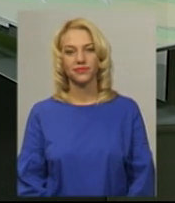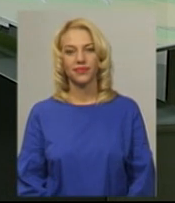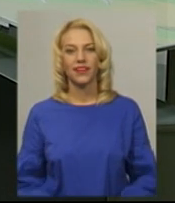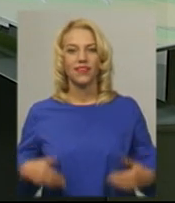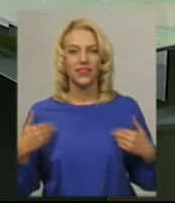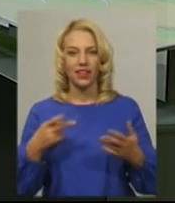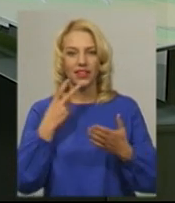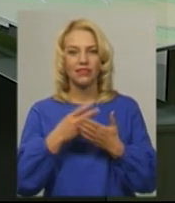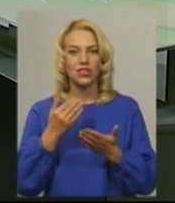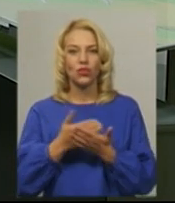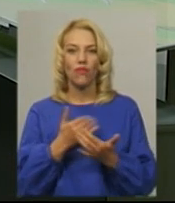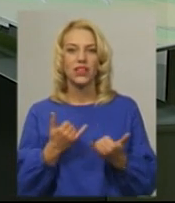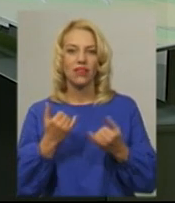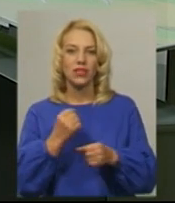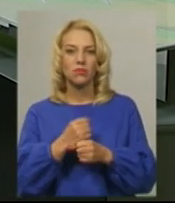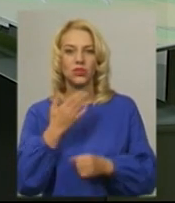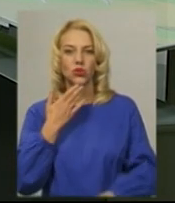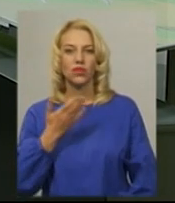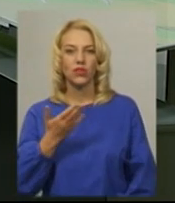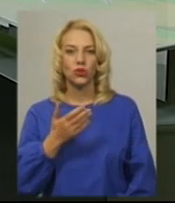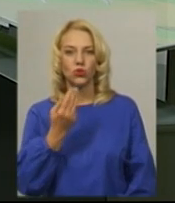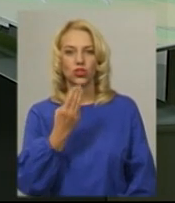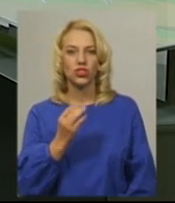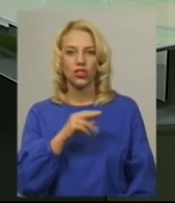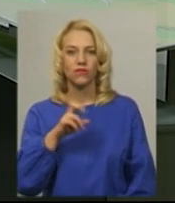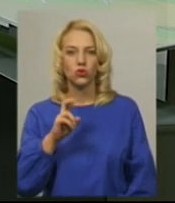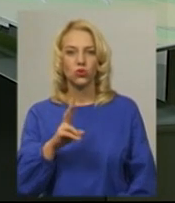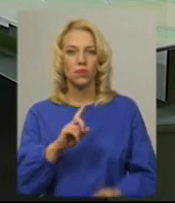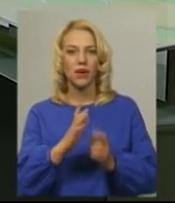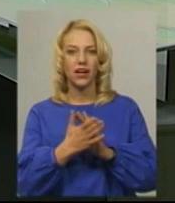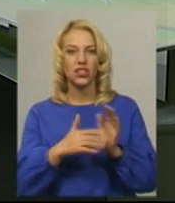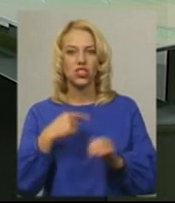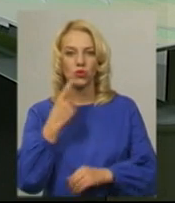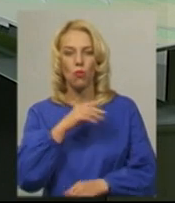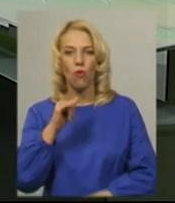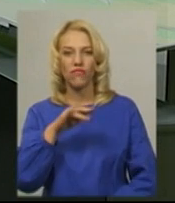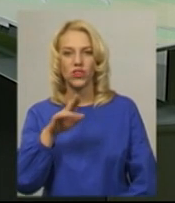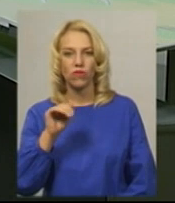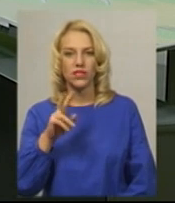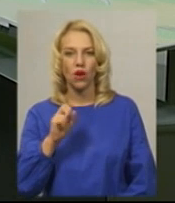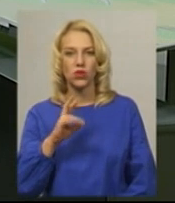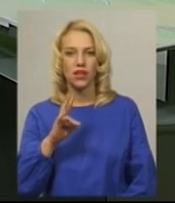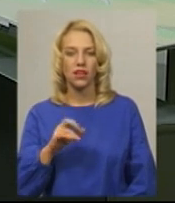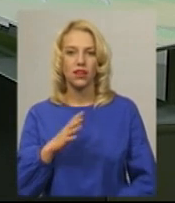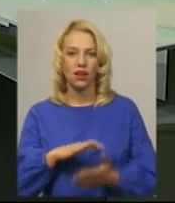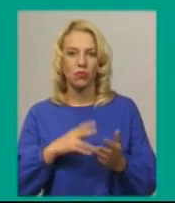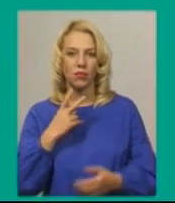Вітаю в ефірі новини. У студії для вас працюють ведуча Катерина Шевчук. На жест умову перекладає Оксана Фіновська. Далі ви побачите.